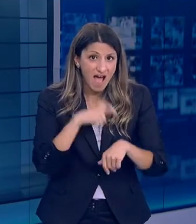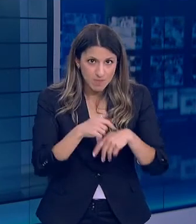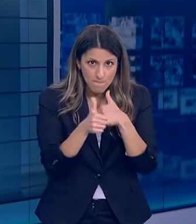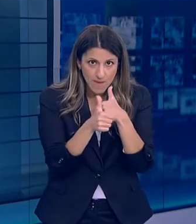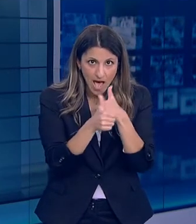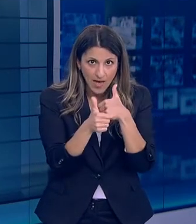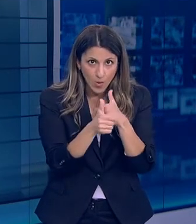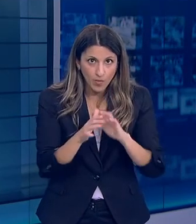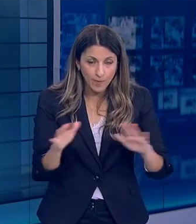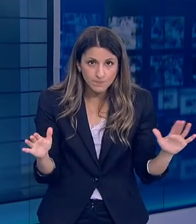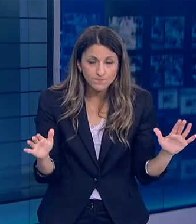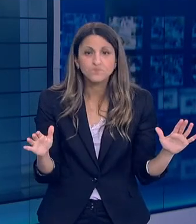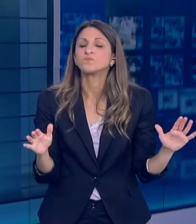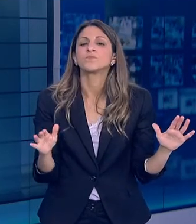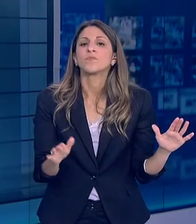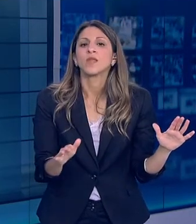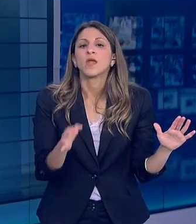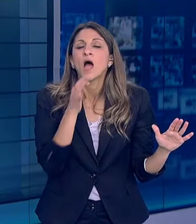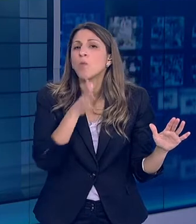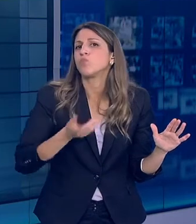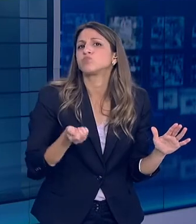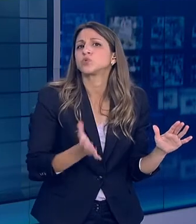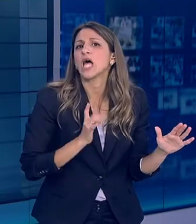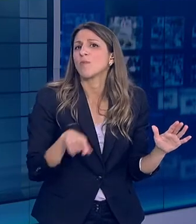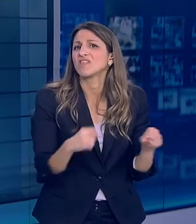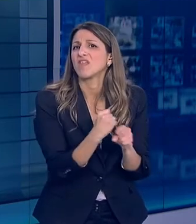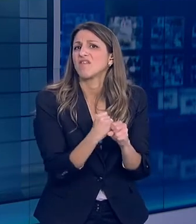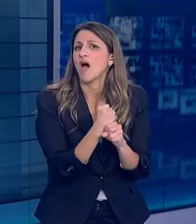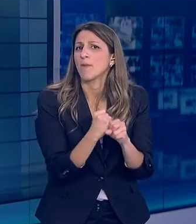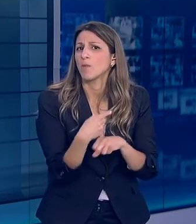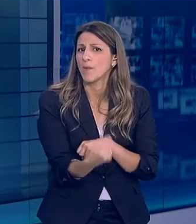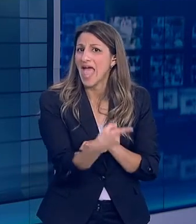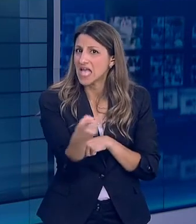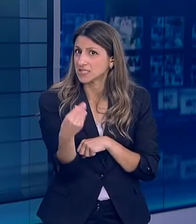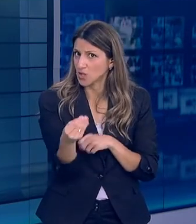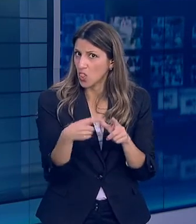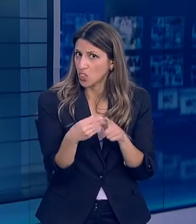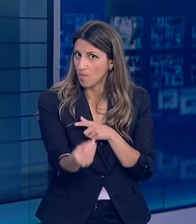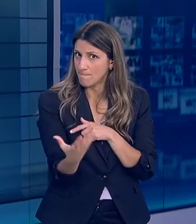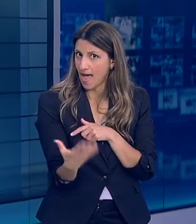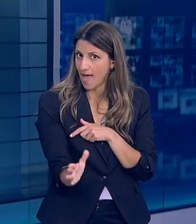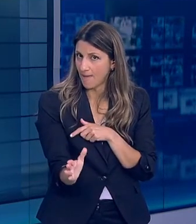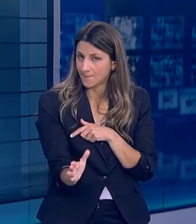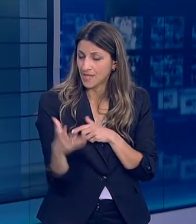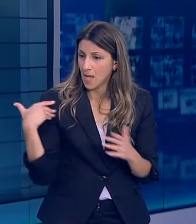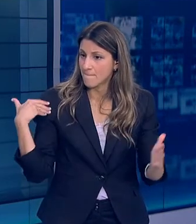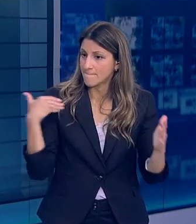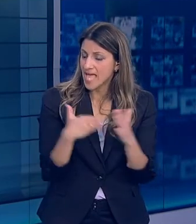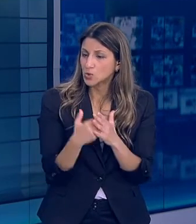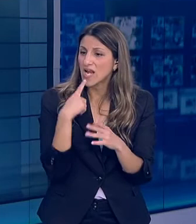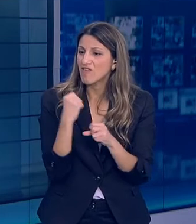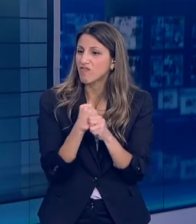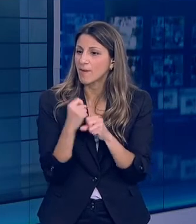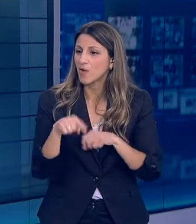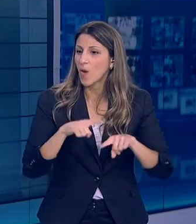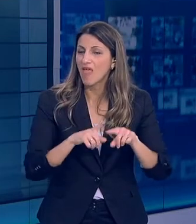Στο πλαίσιο της χημεοπροφύλακης Όπως έχετε ανακοινώσει λαμβάνουν τη θεραπεία Εσείς τη λαμβάνετε Θα μέχρι σήμερα δεδομένα λήψεις του φαρμάκου